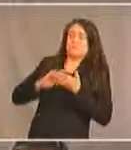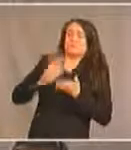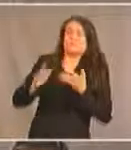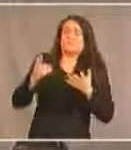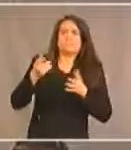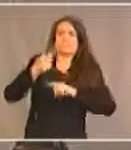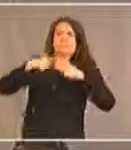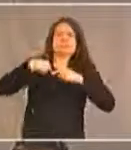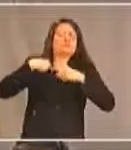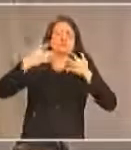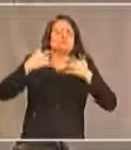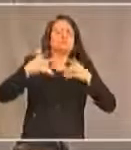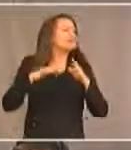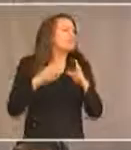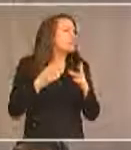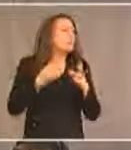Allez-y.